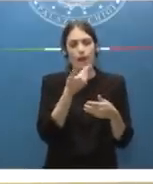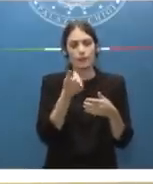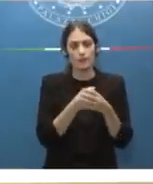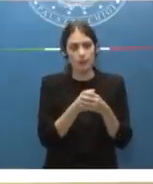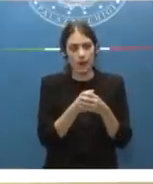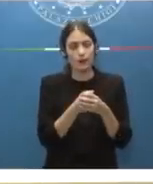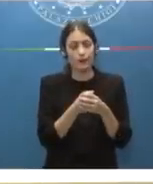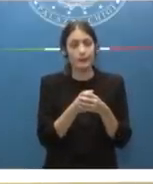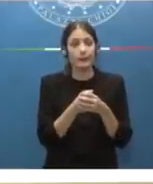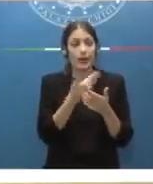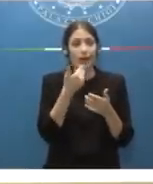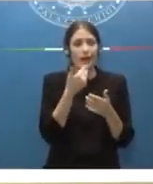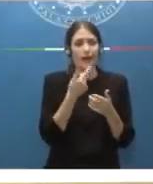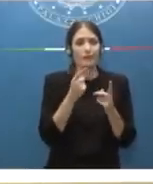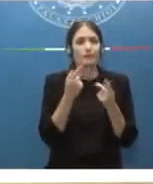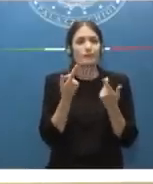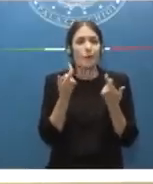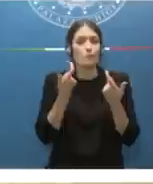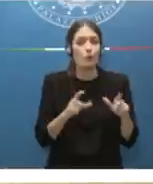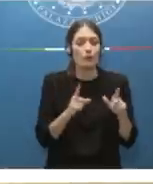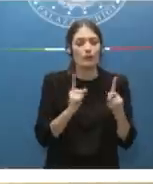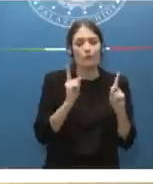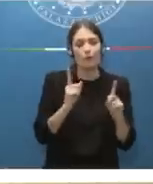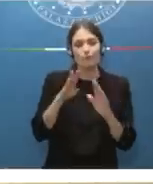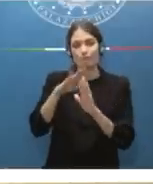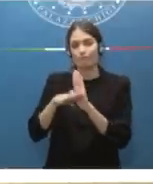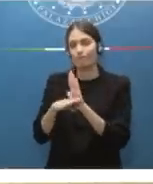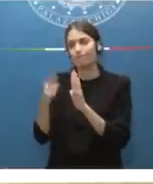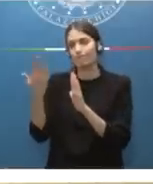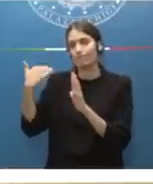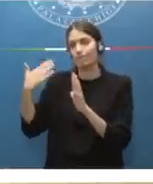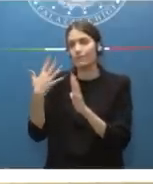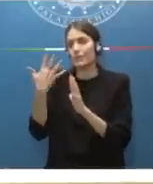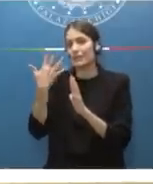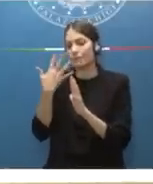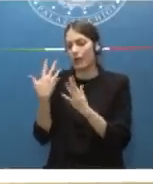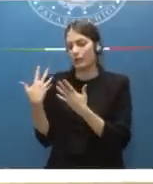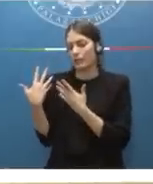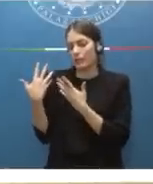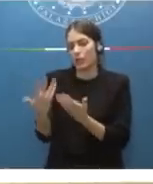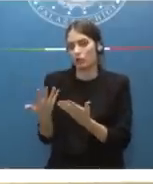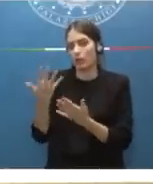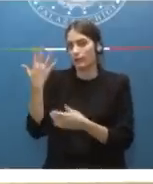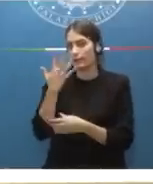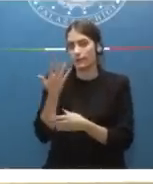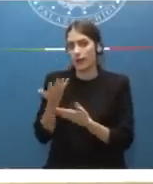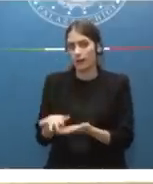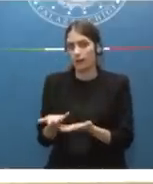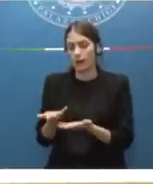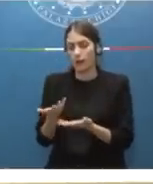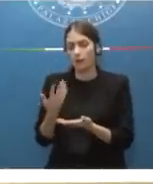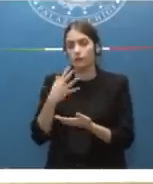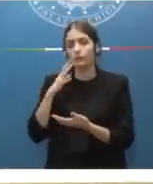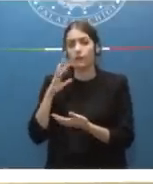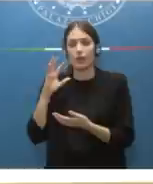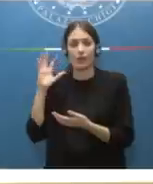deriva da una programmazione evidentemente sbagliata negli ultimi dieci anni con il ricorso,